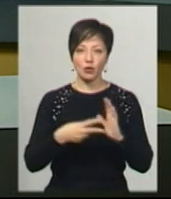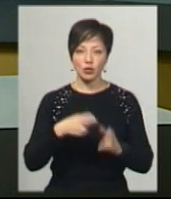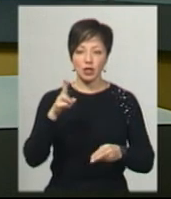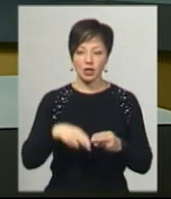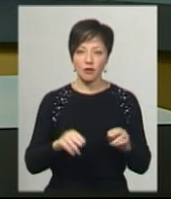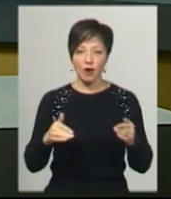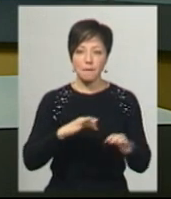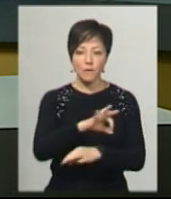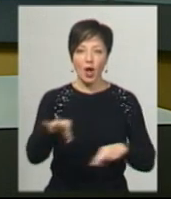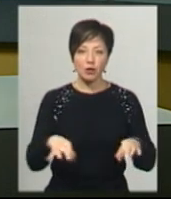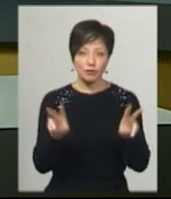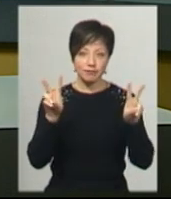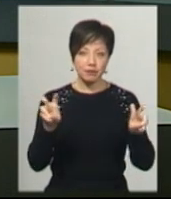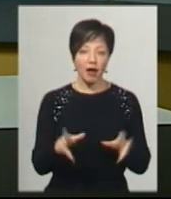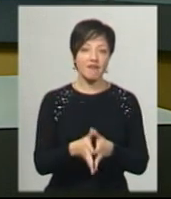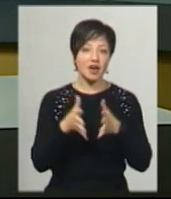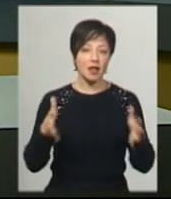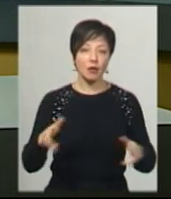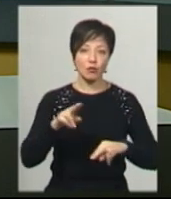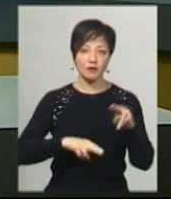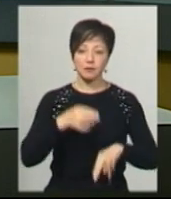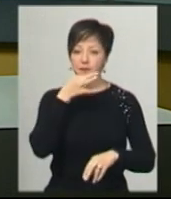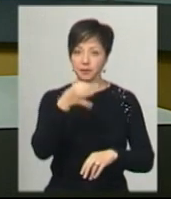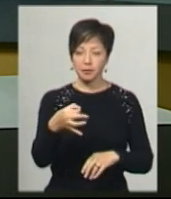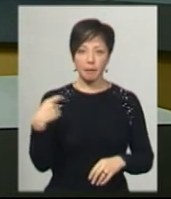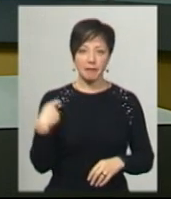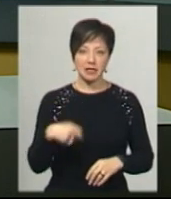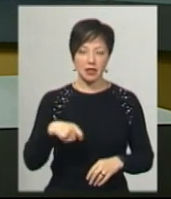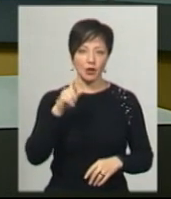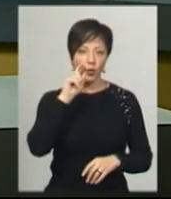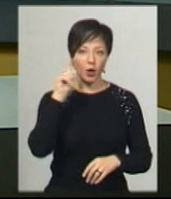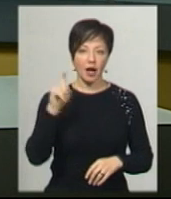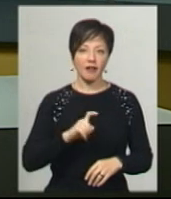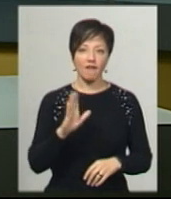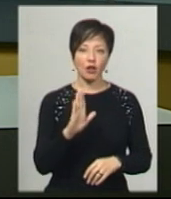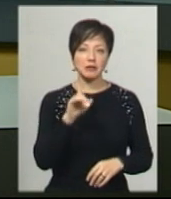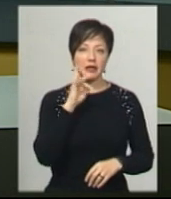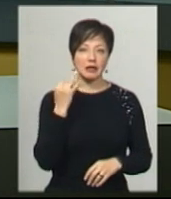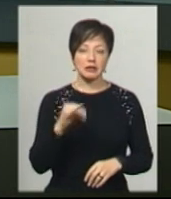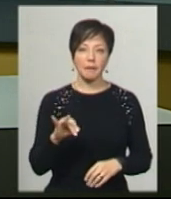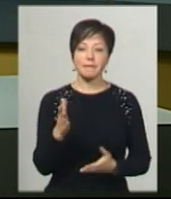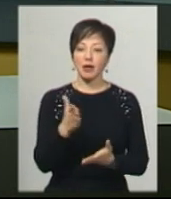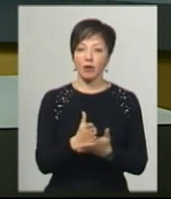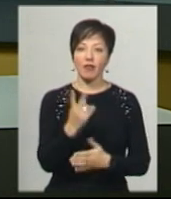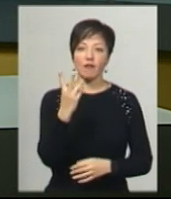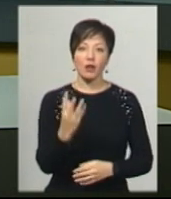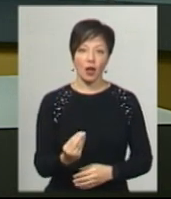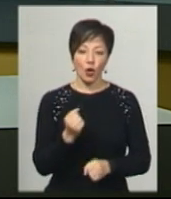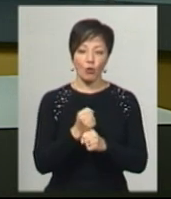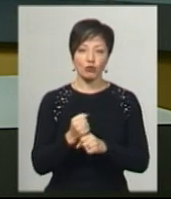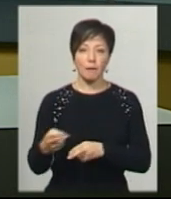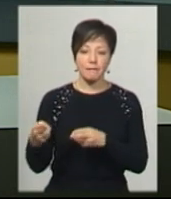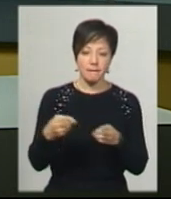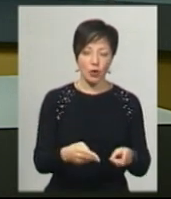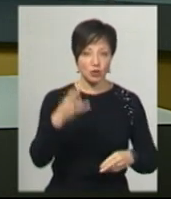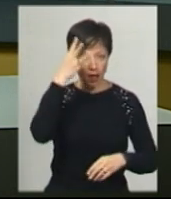проєкту «Велике будівництво». Про це сьогодні сказав президент України Володимир Зеленський, перебуваючи із дводенною робочою поїздкою на